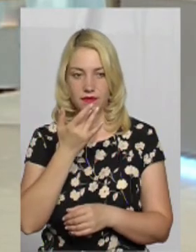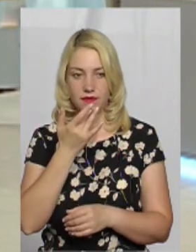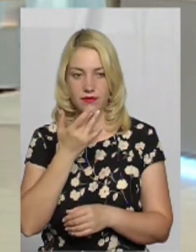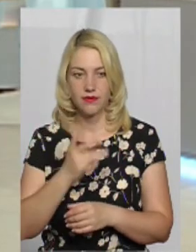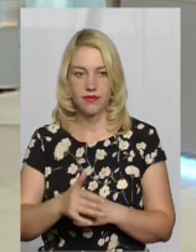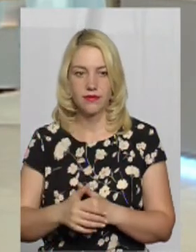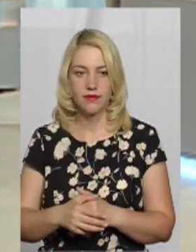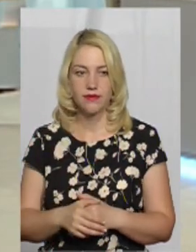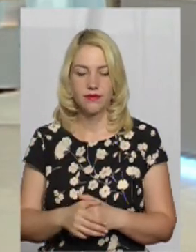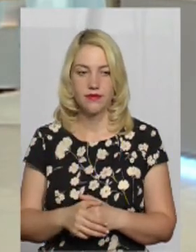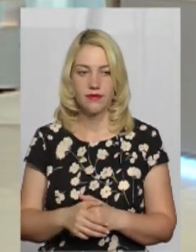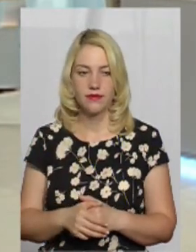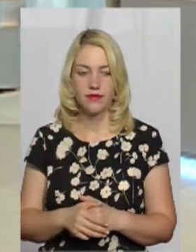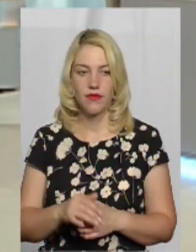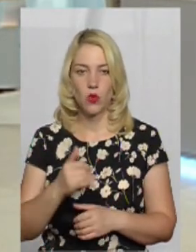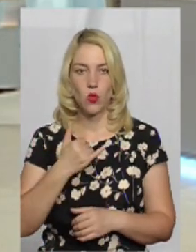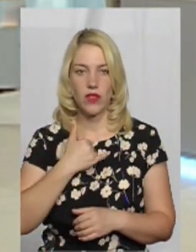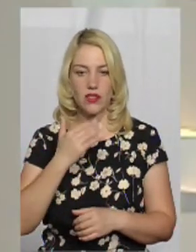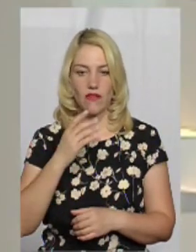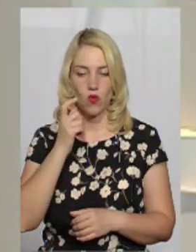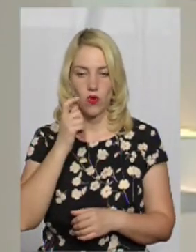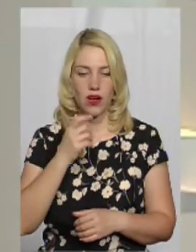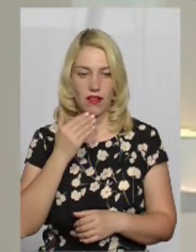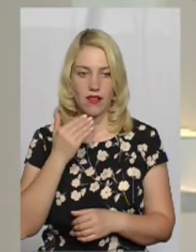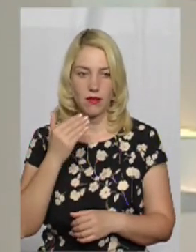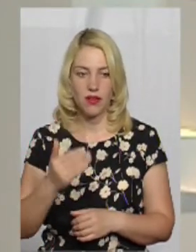у нас в Україні?